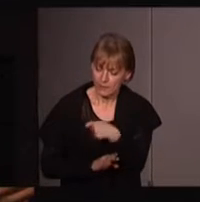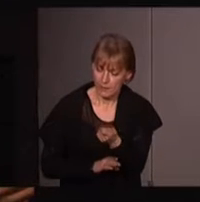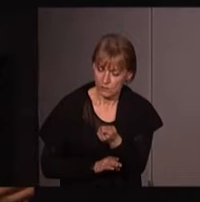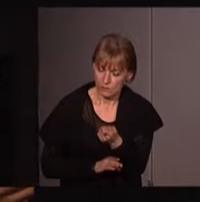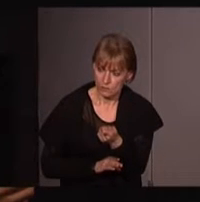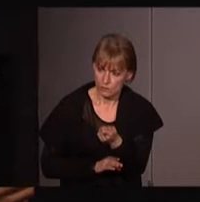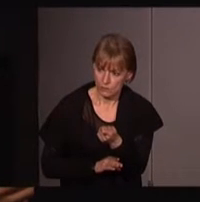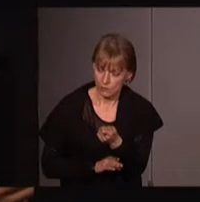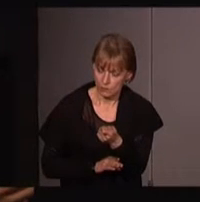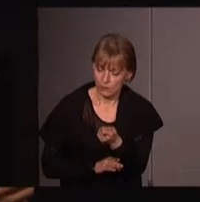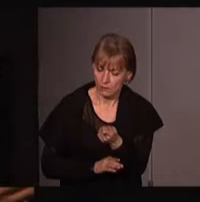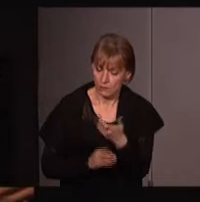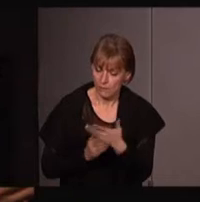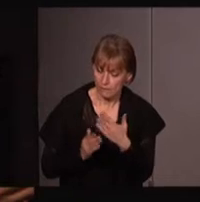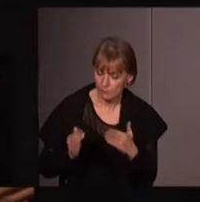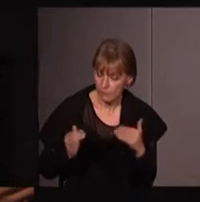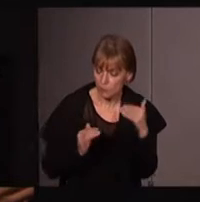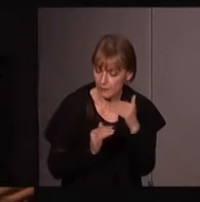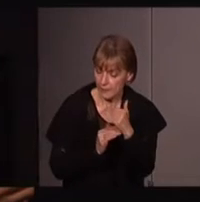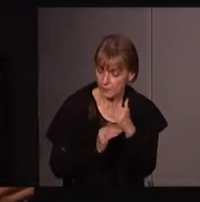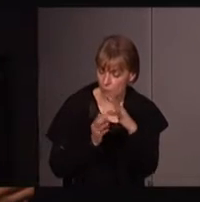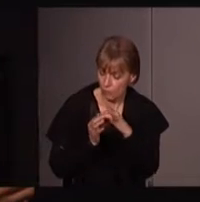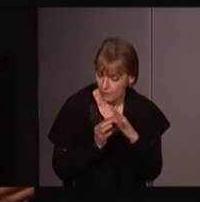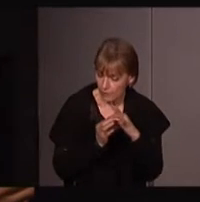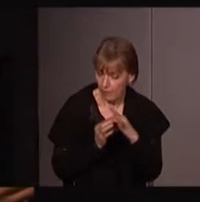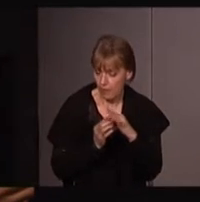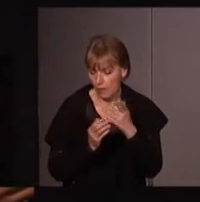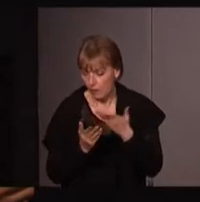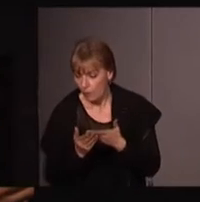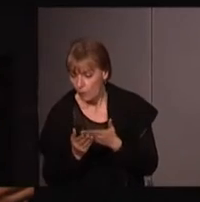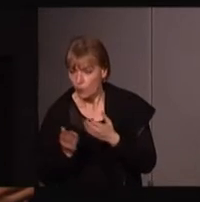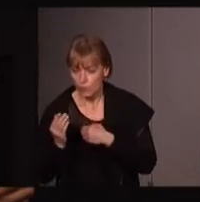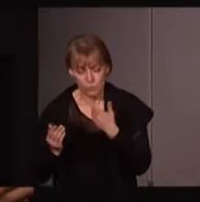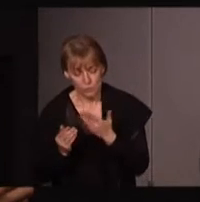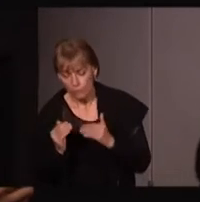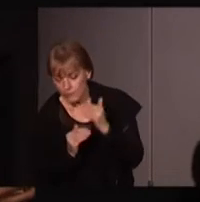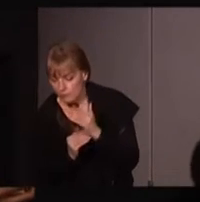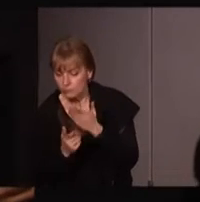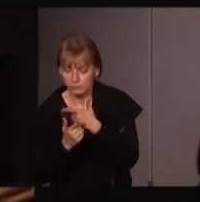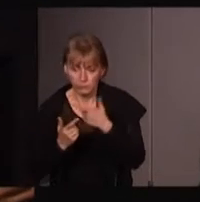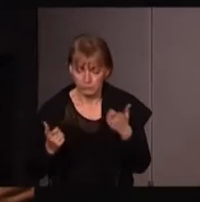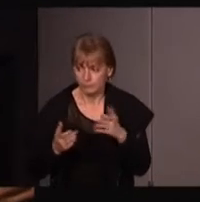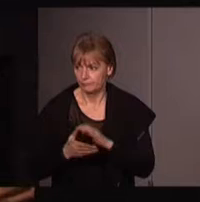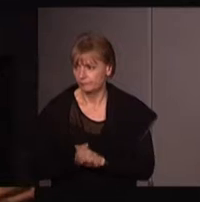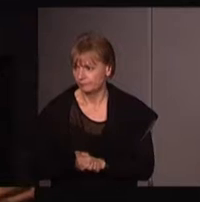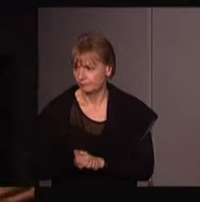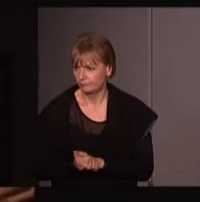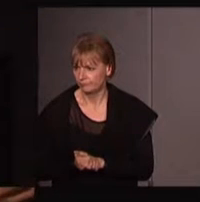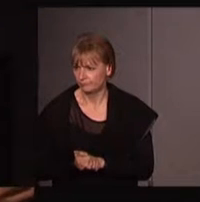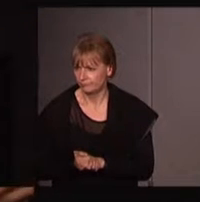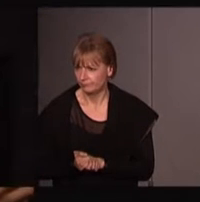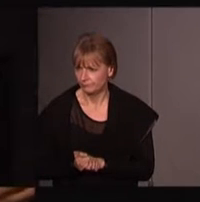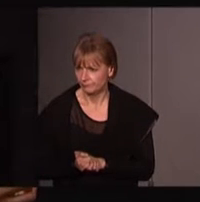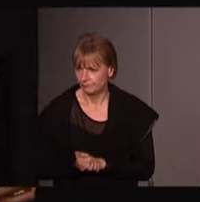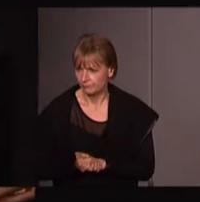entre rapports de domination de genre, rapports de domination sur la nature, rapports de domination de classe, etc. Je vous cite juste un